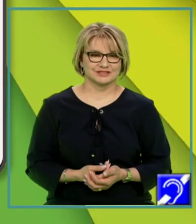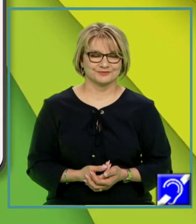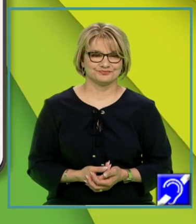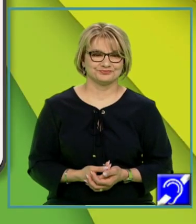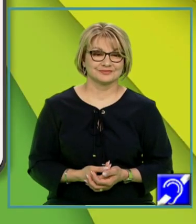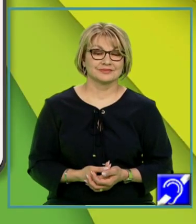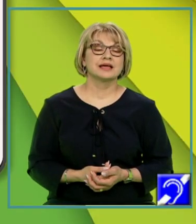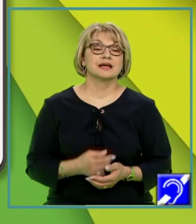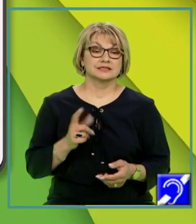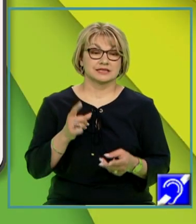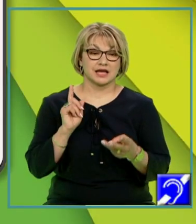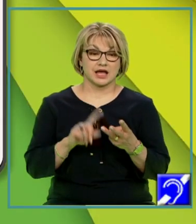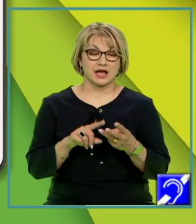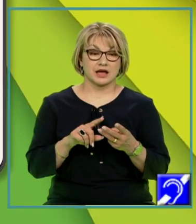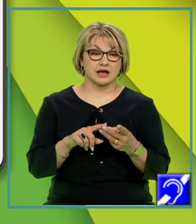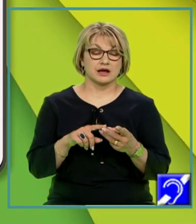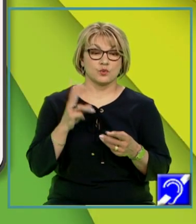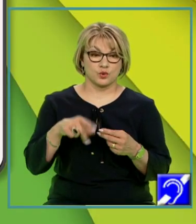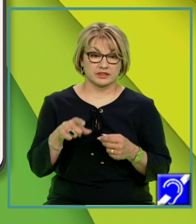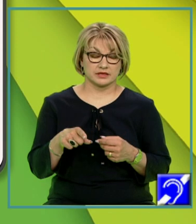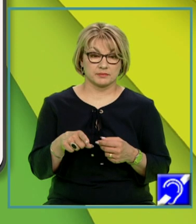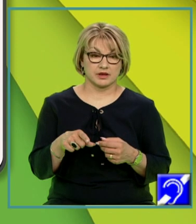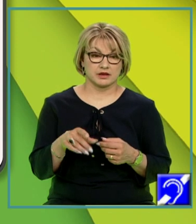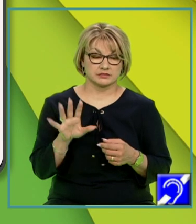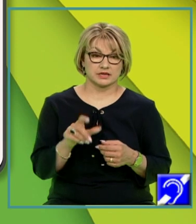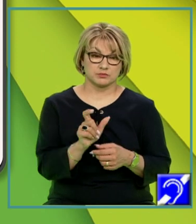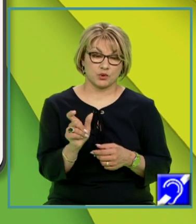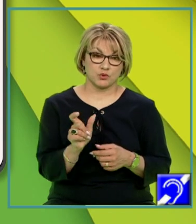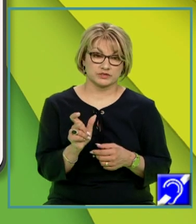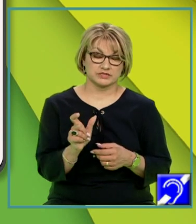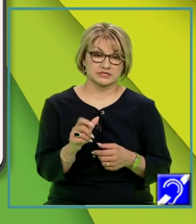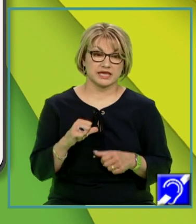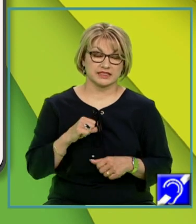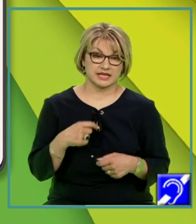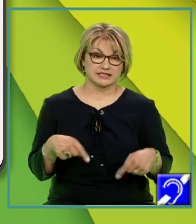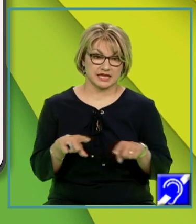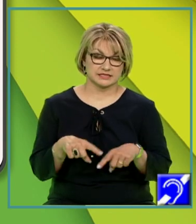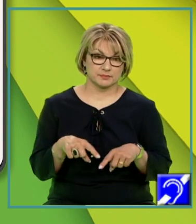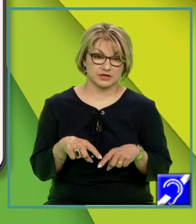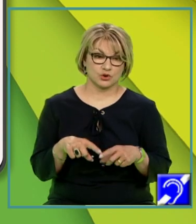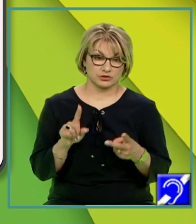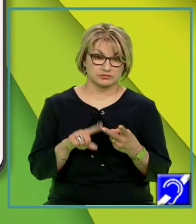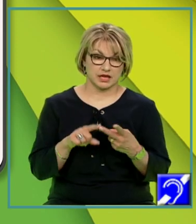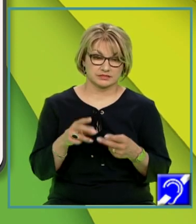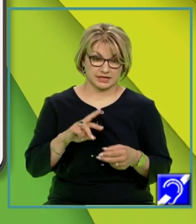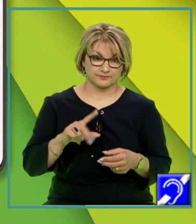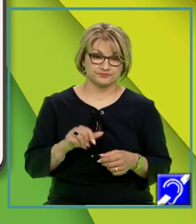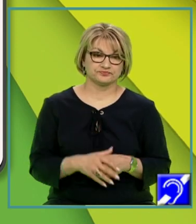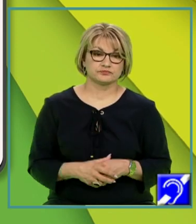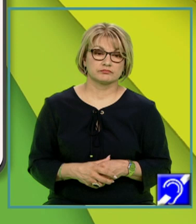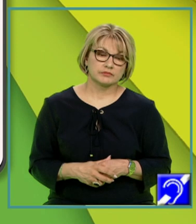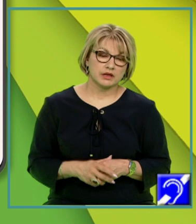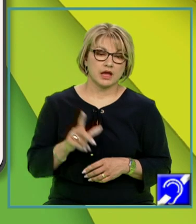În ultimă categorie avem în fine propozițiile care ne interesează pe noi. Propoziții a căror valoare de adevăr